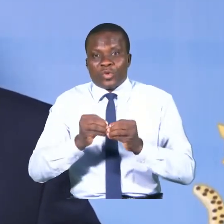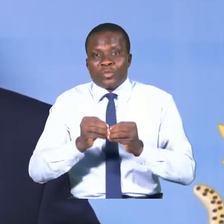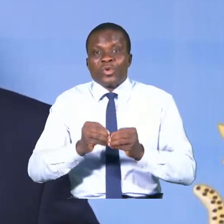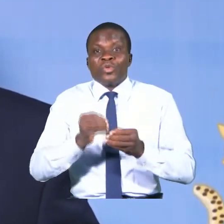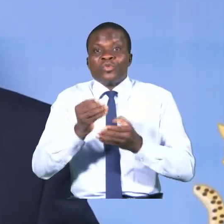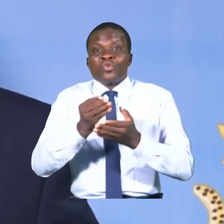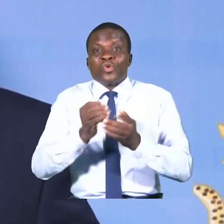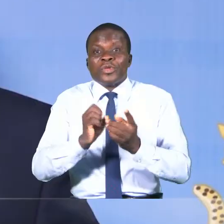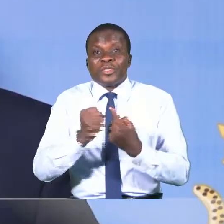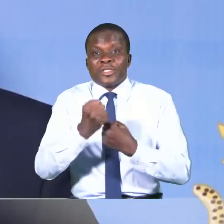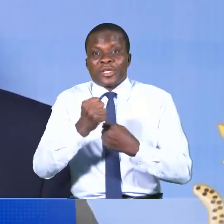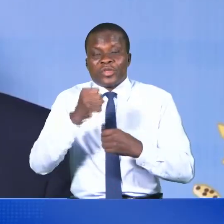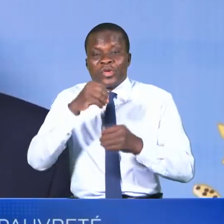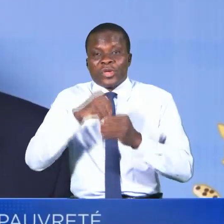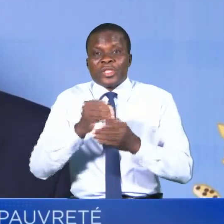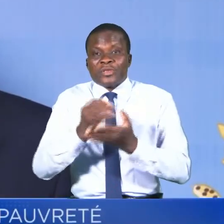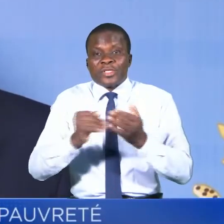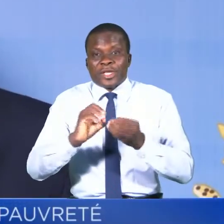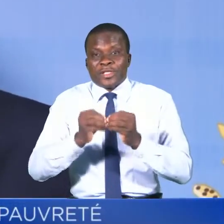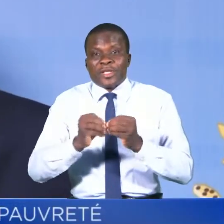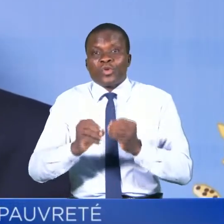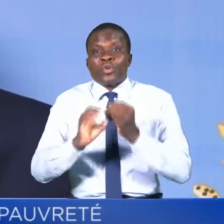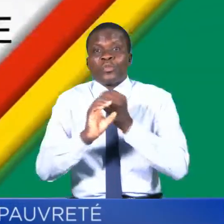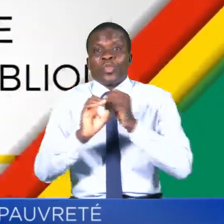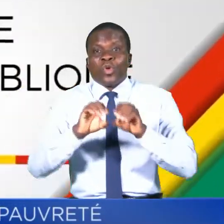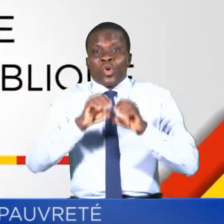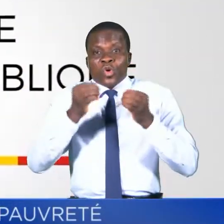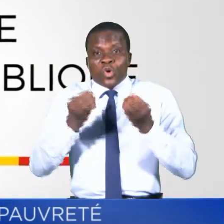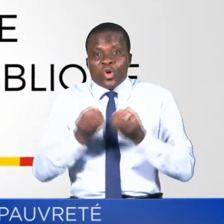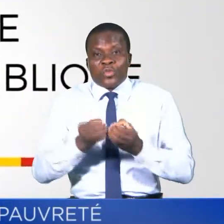secteurs, dans un certain nombre de communautés aussi.